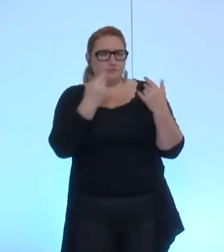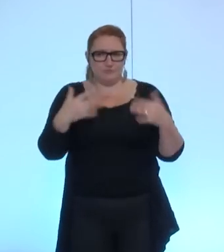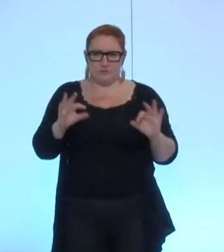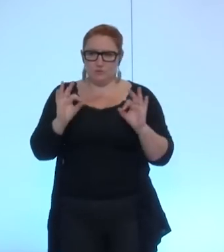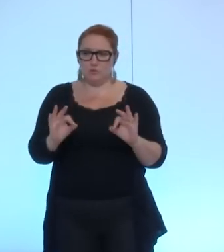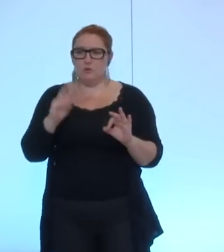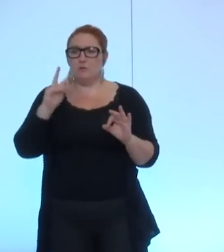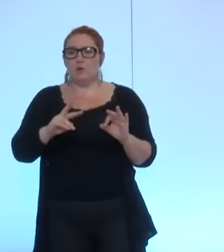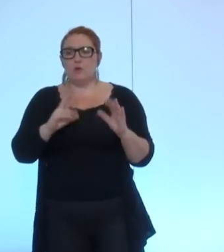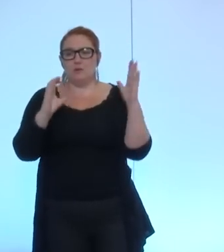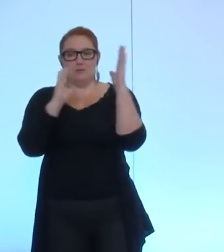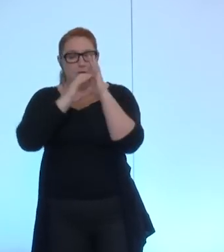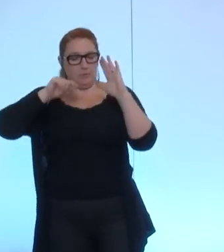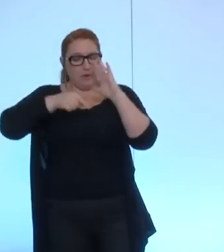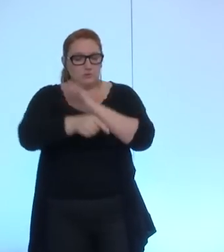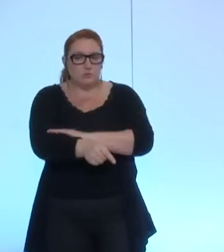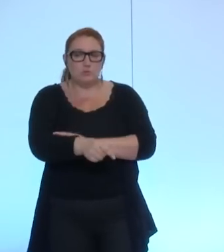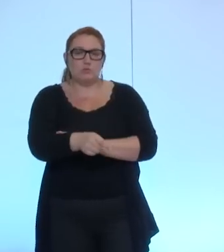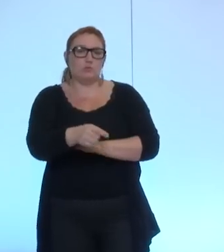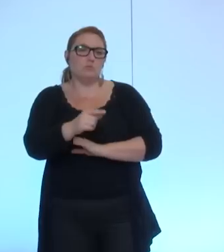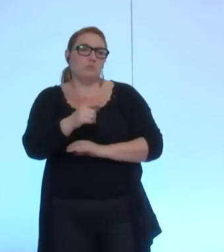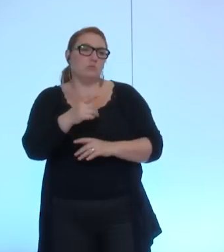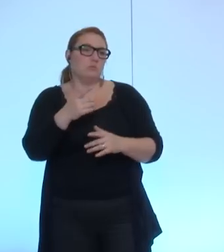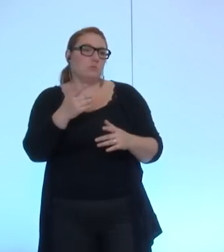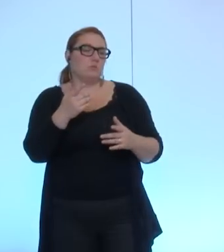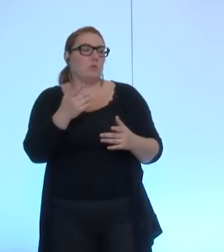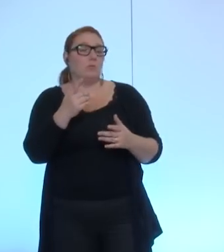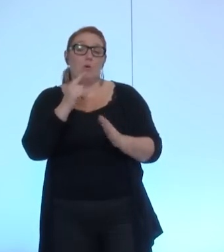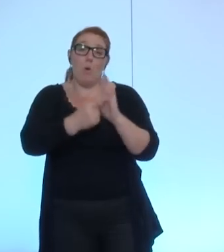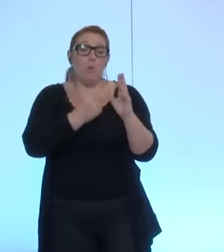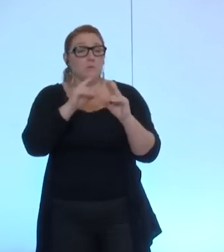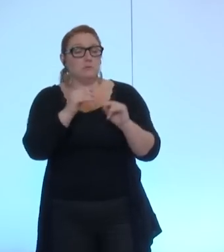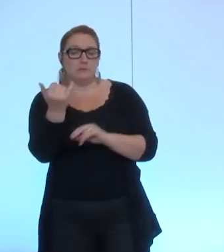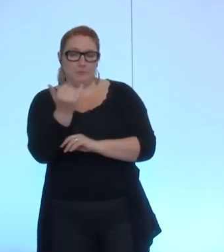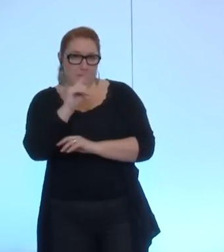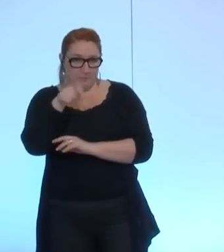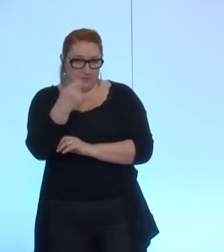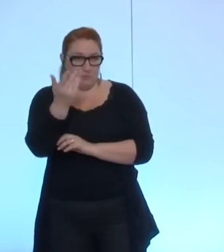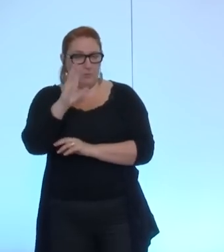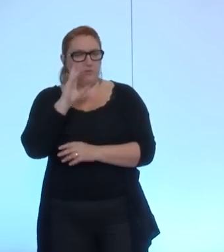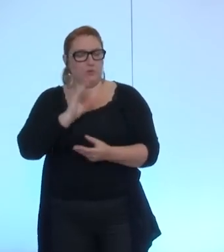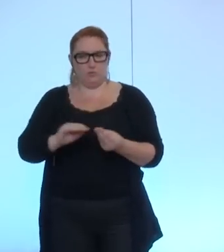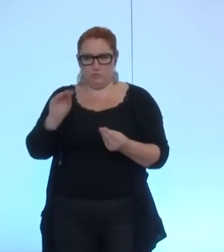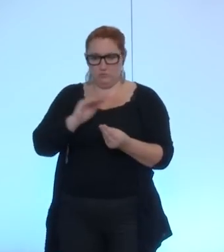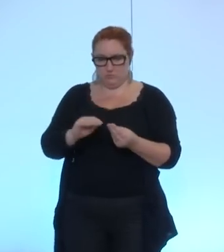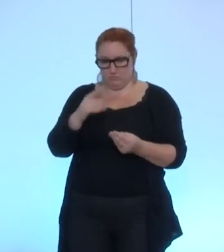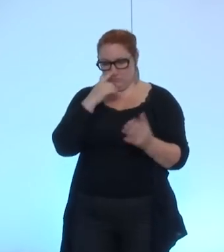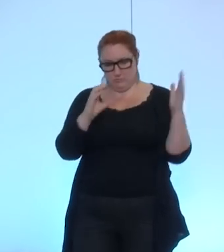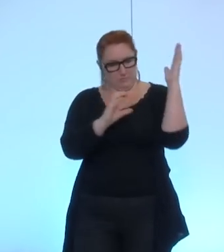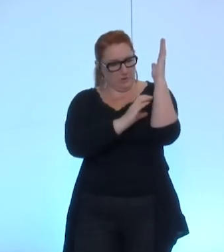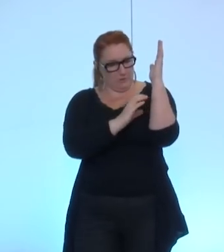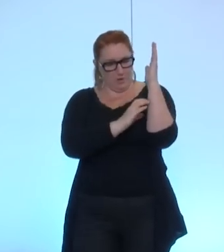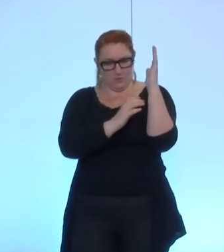le gras de la délibération, nous l'avons bien compris. Ce qui nous interroge,'est que cette délibération est à la fois claire et obscure.